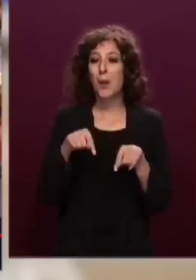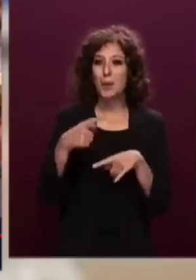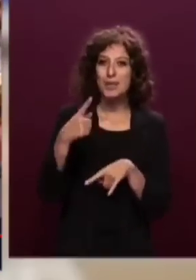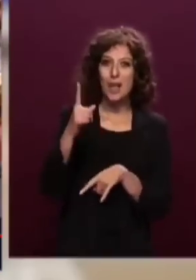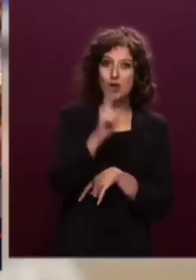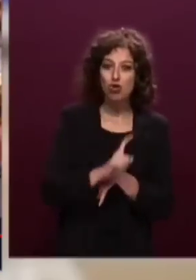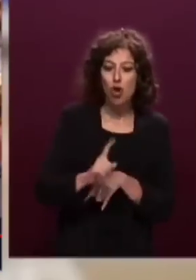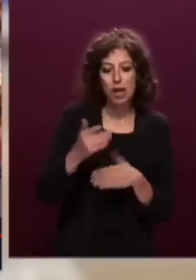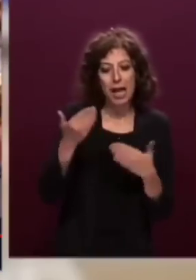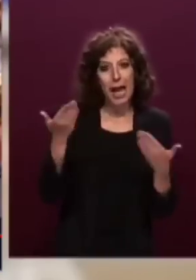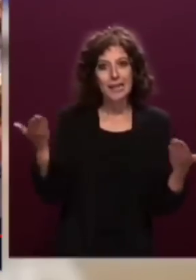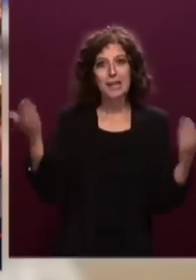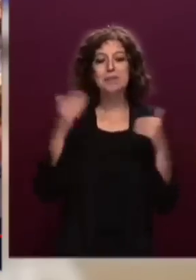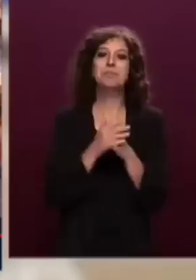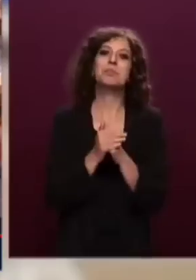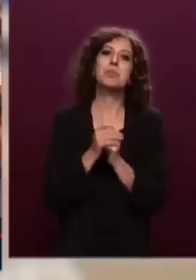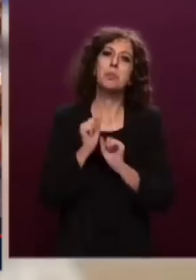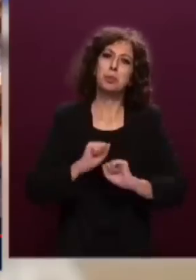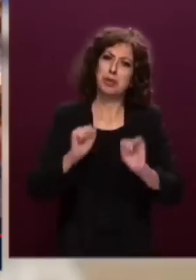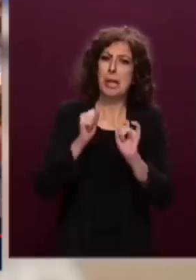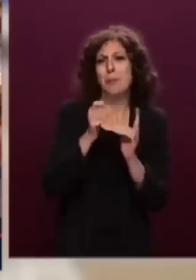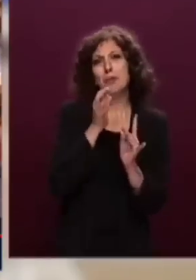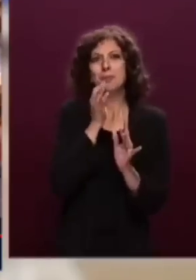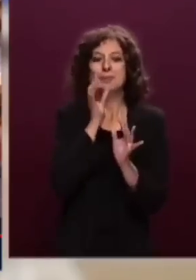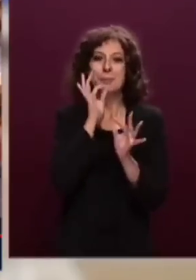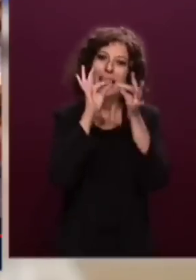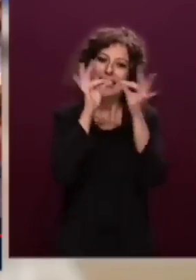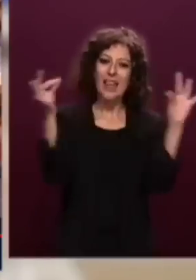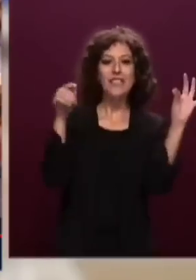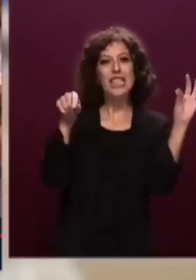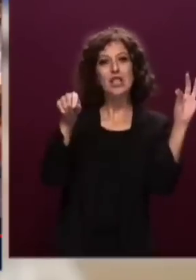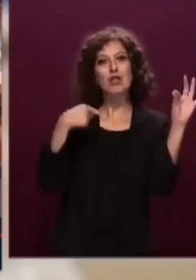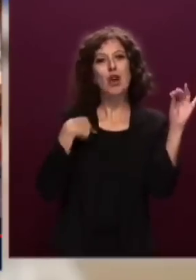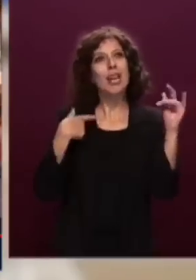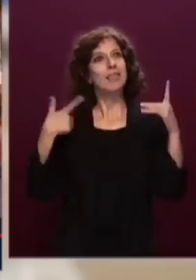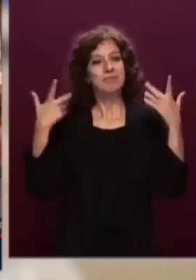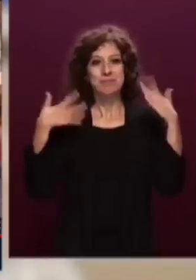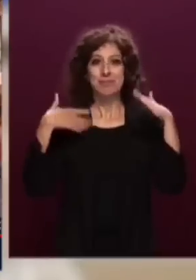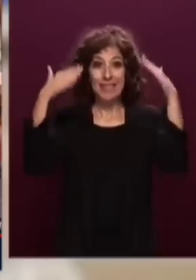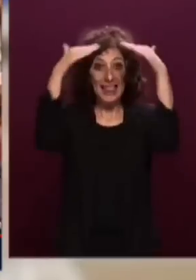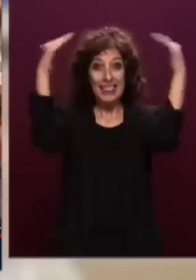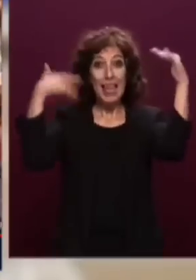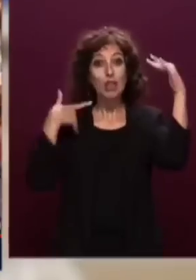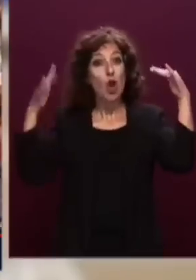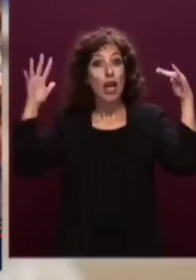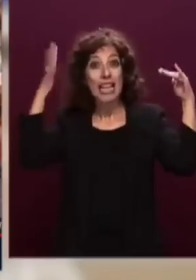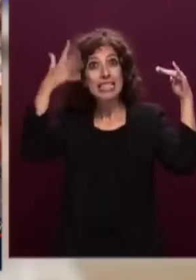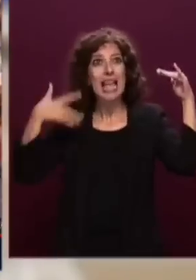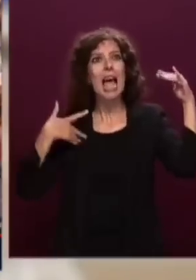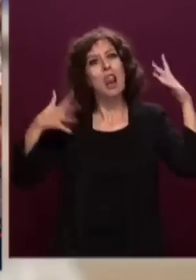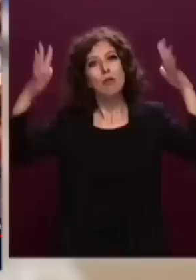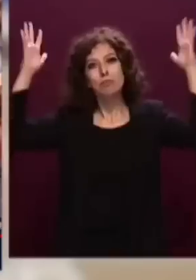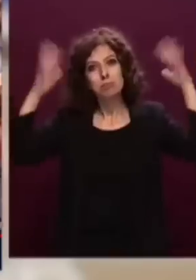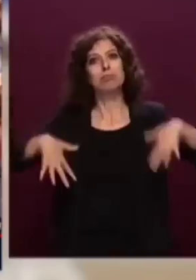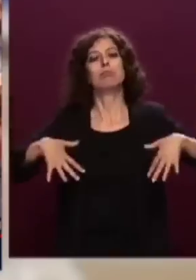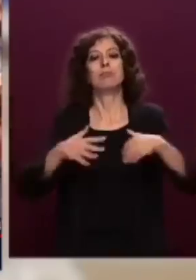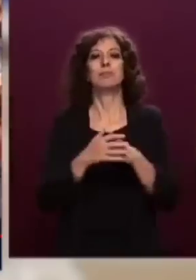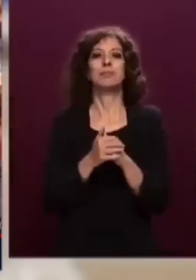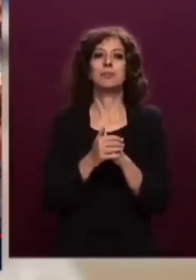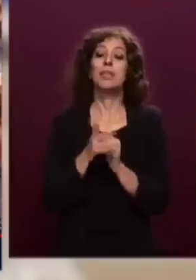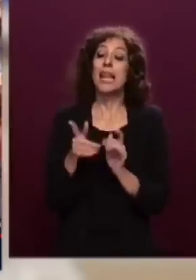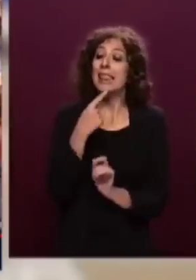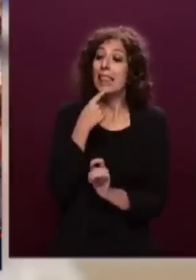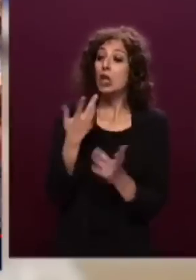tutti i tetti di cristallo. Lo abbiamo detto in lungo e in largo, l'ha citato la Presidente del Consiglio in persona. Il Presidente del